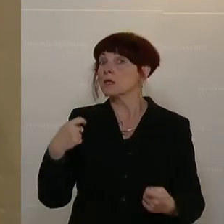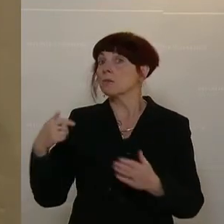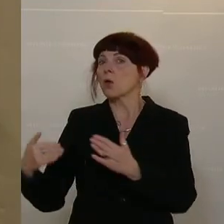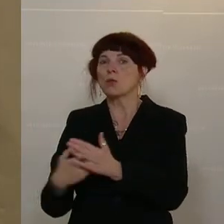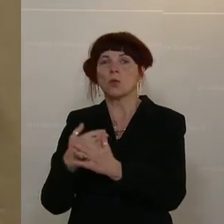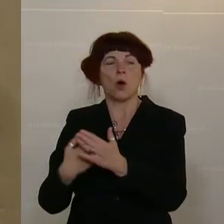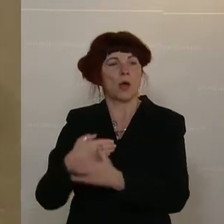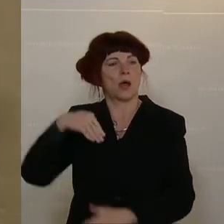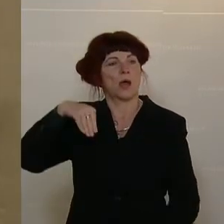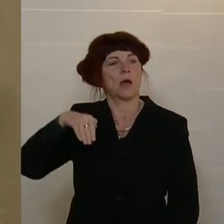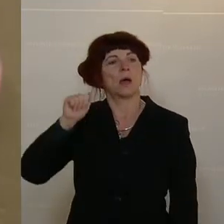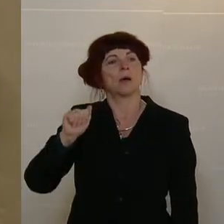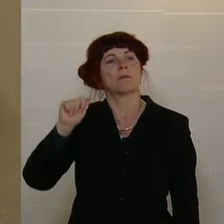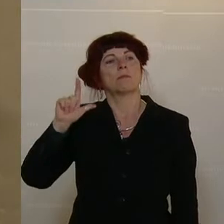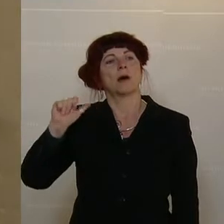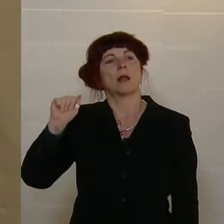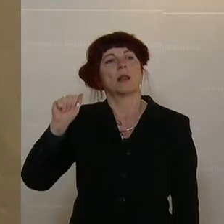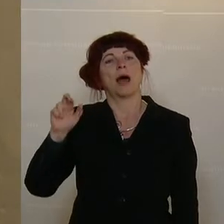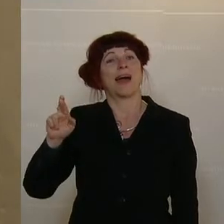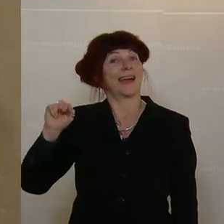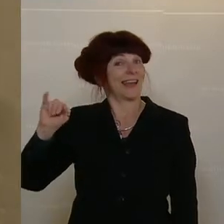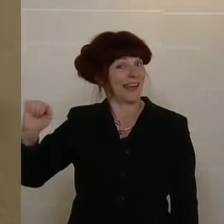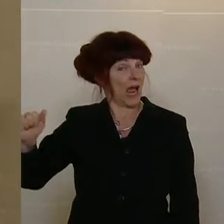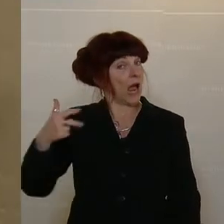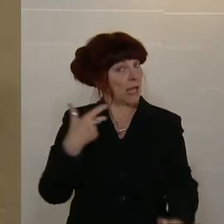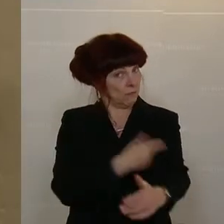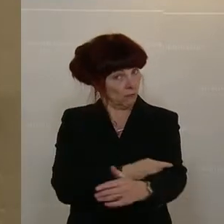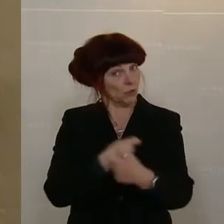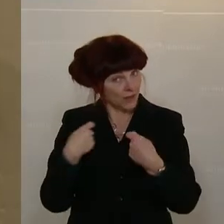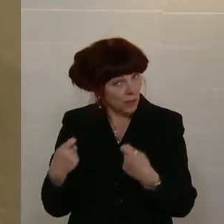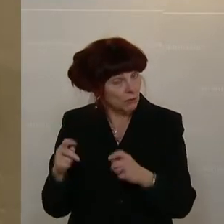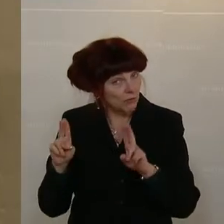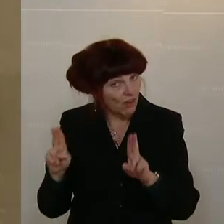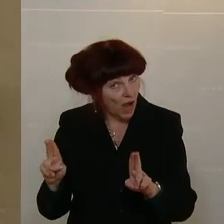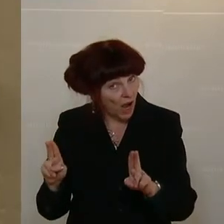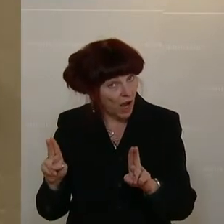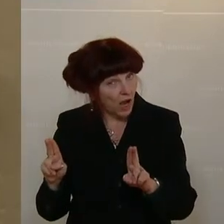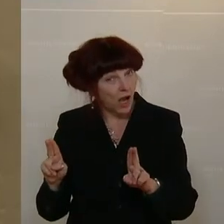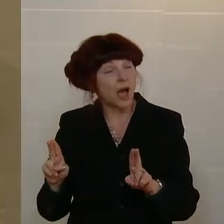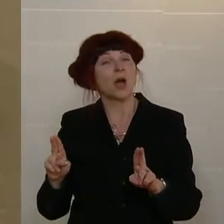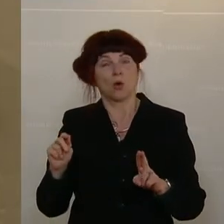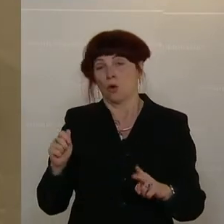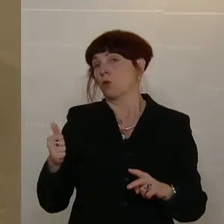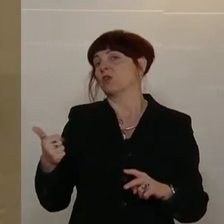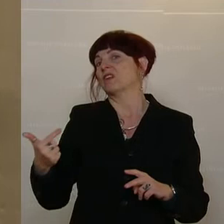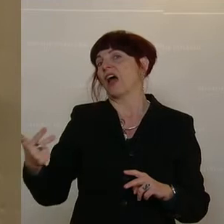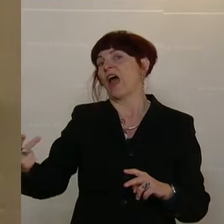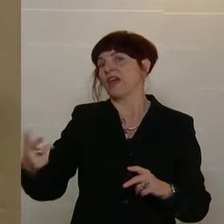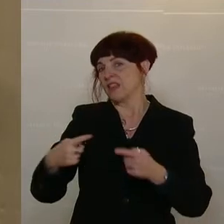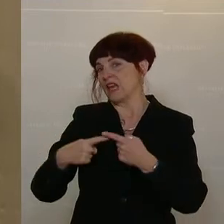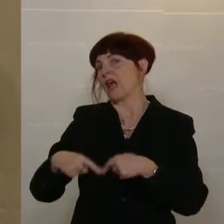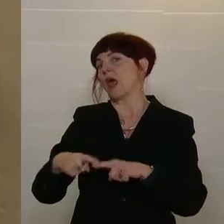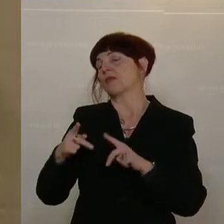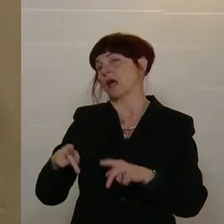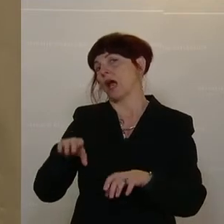was die Kollegin gesagt hat. Also wenn Sie die schon haben und die auch in manchen Ländern erzwungen